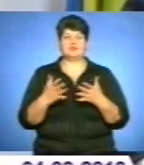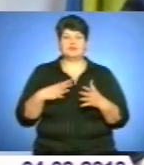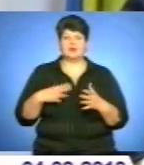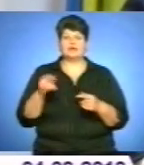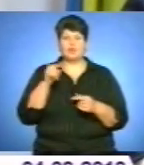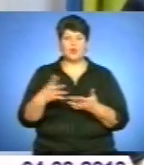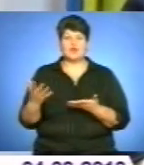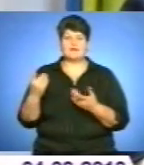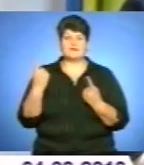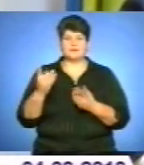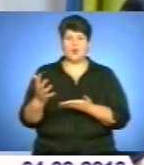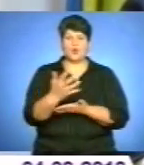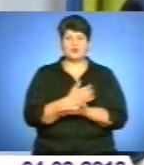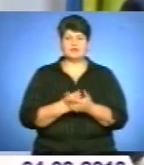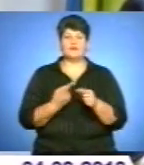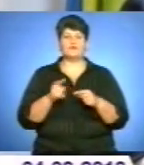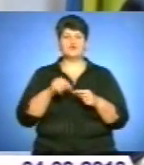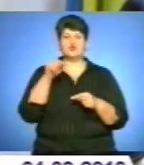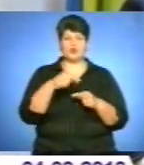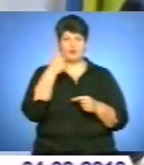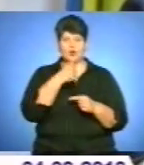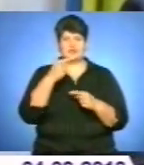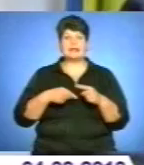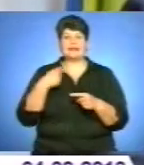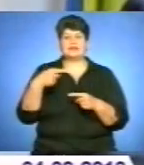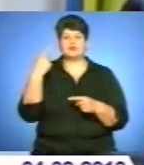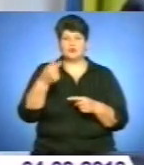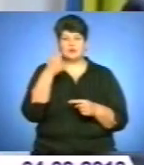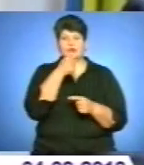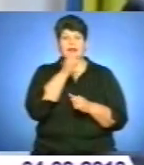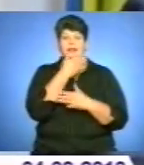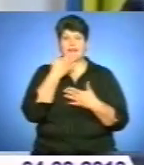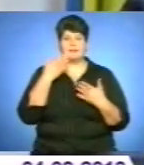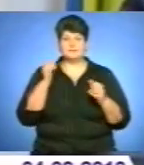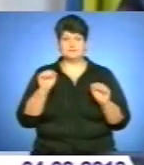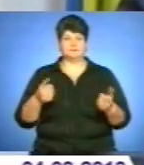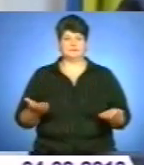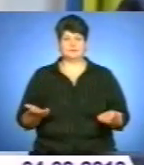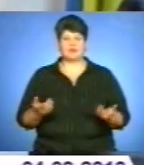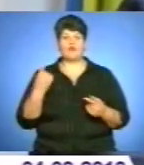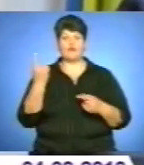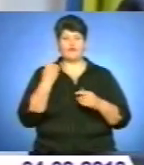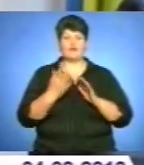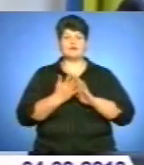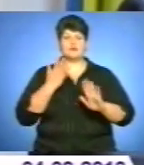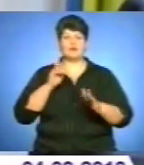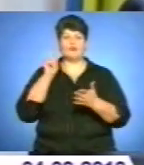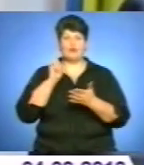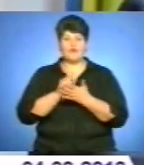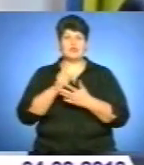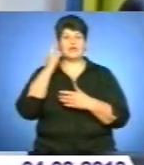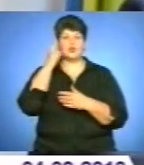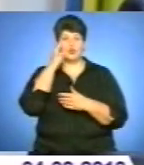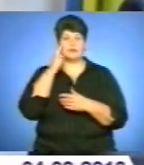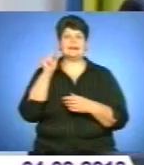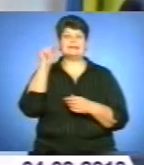урожайності в цьому році і в наступні роки ми не будемо мати можливості. Значить, першу чергу ми повинні думати